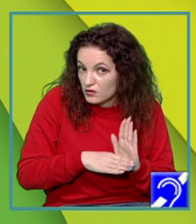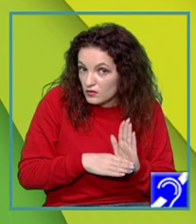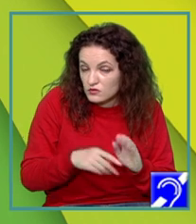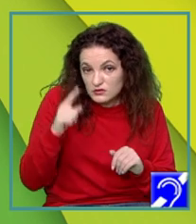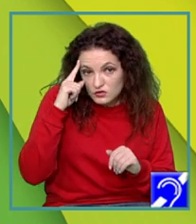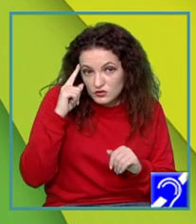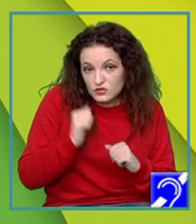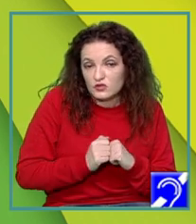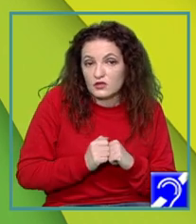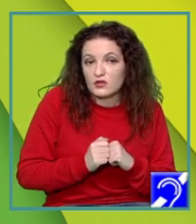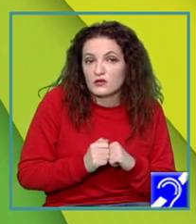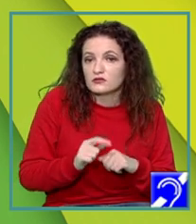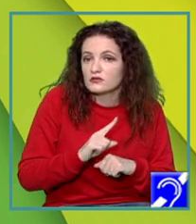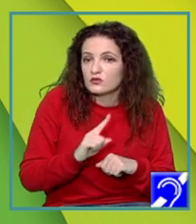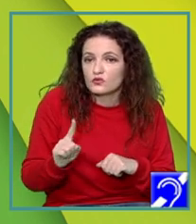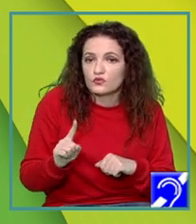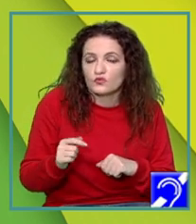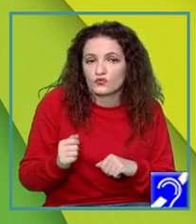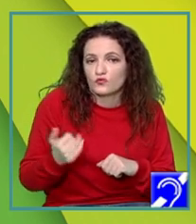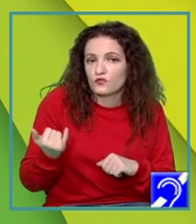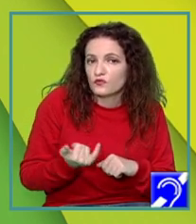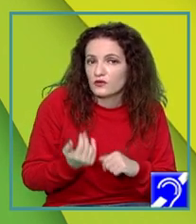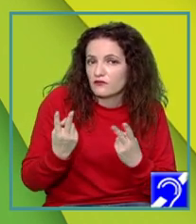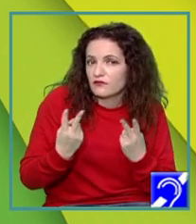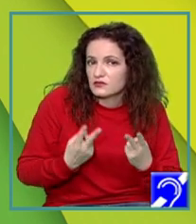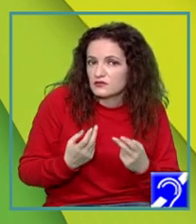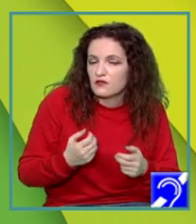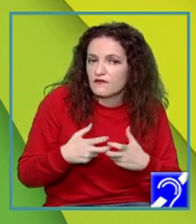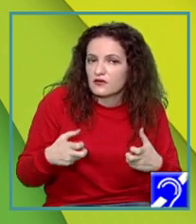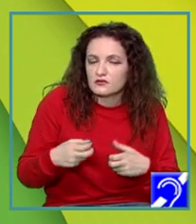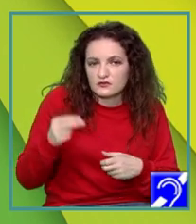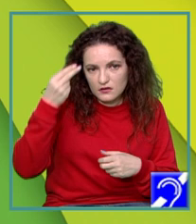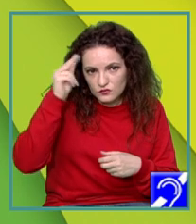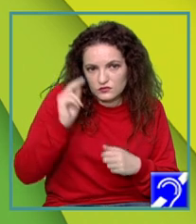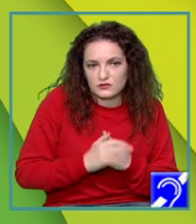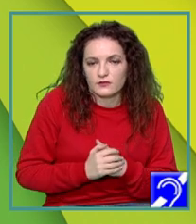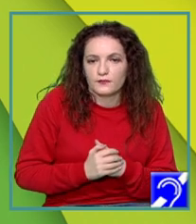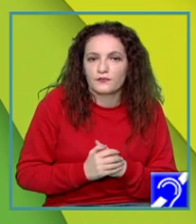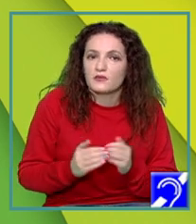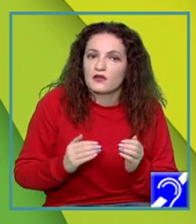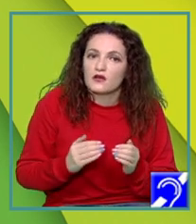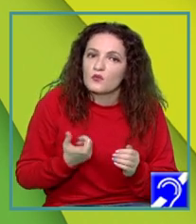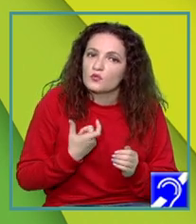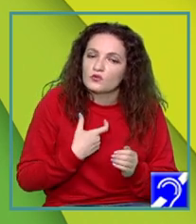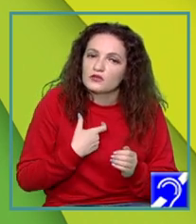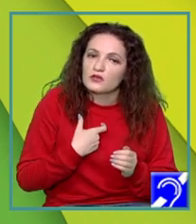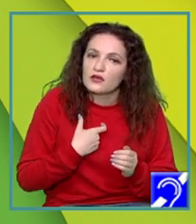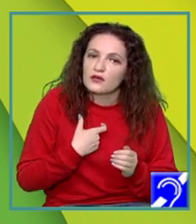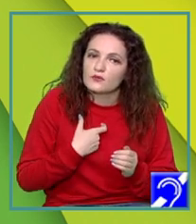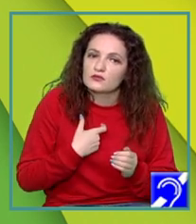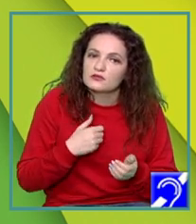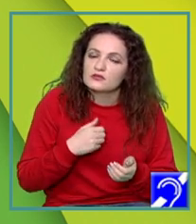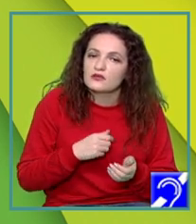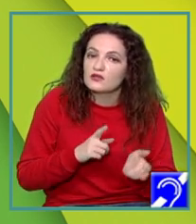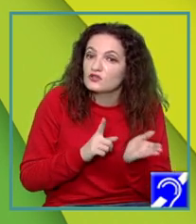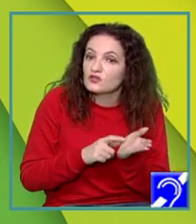știe și să nu ne mai trezim, poate, cu vizitatori neanunțați. Cerând ajutor. Poate nu reușesc să realizez tot ceea ce mi-am propus pentru